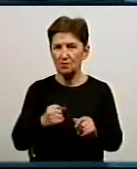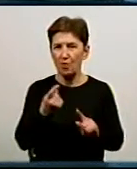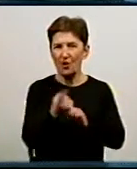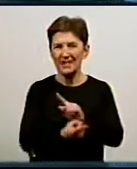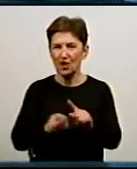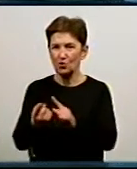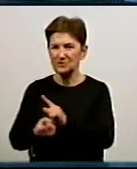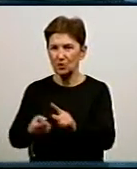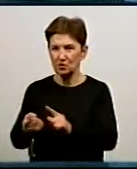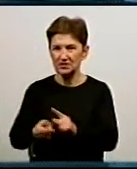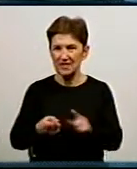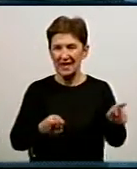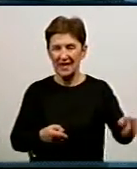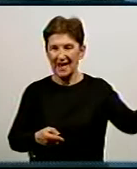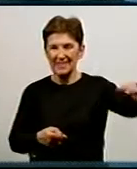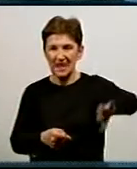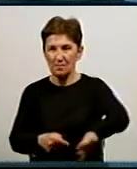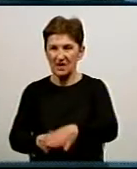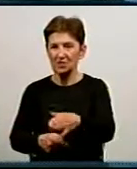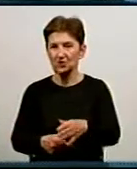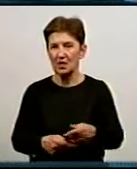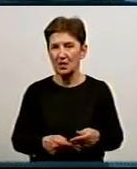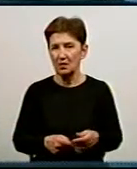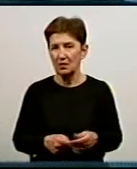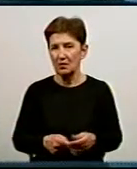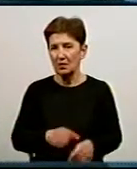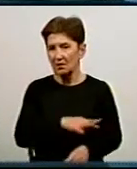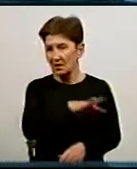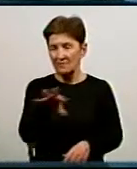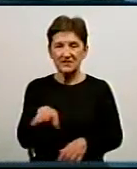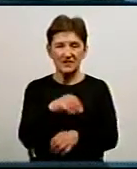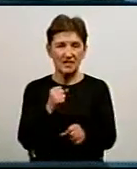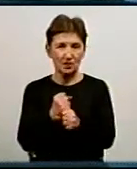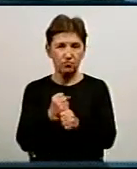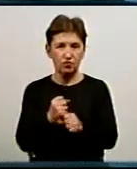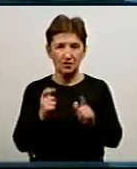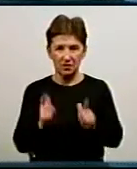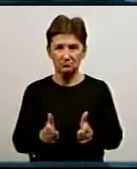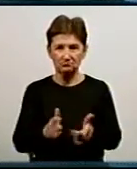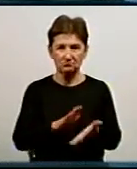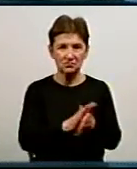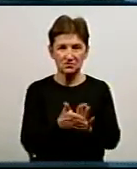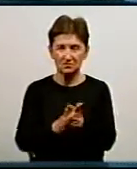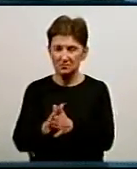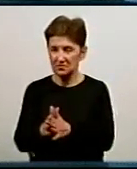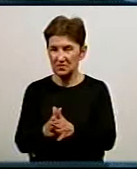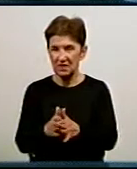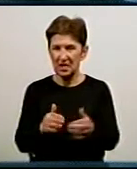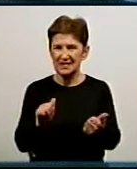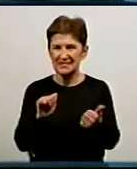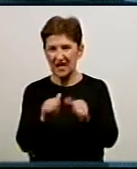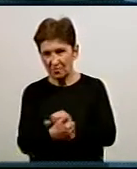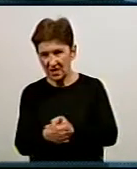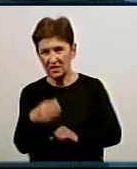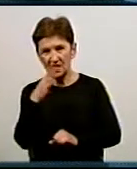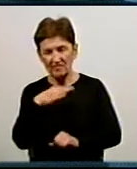набережної Кропивницькому. Відповідно, всі роботи мають бути узгоджені і реконструкція, і заміна водогону,